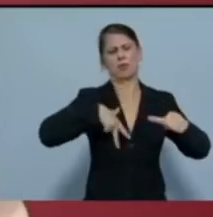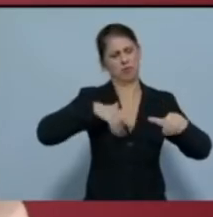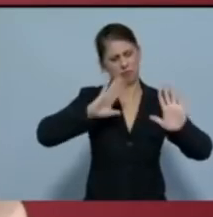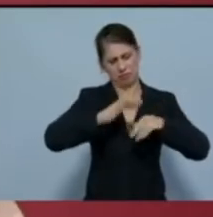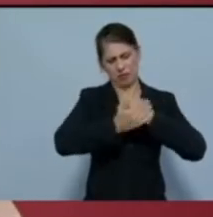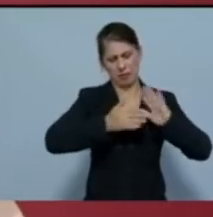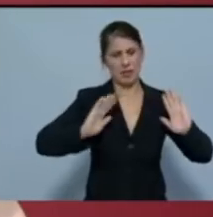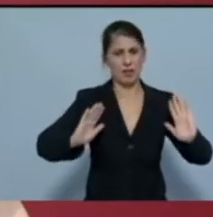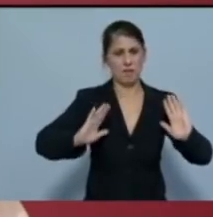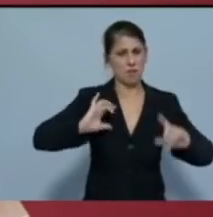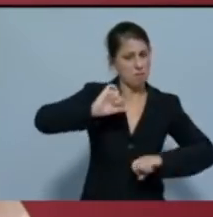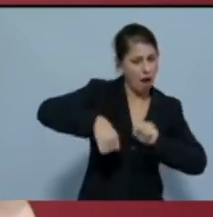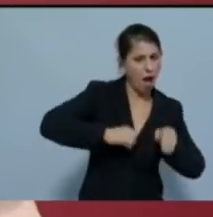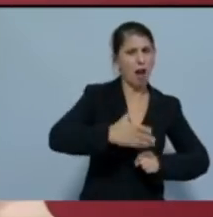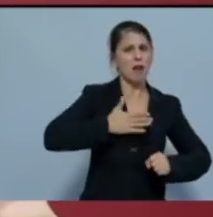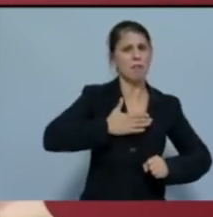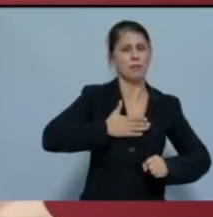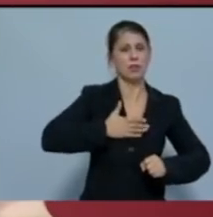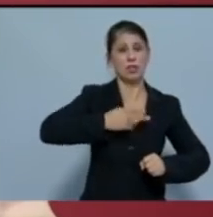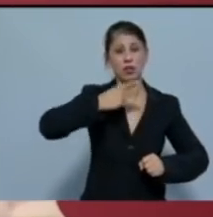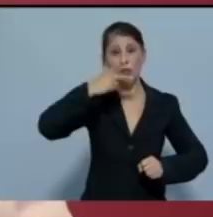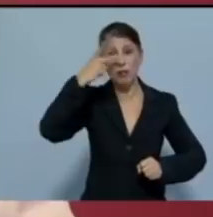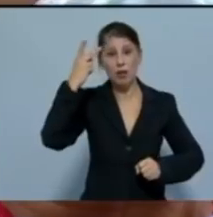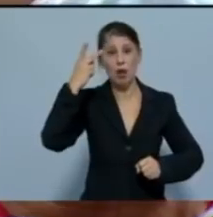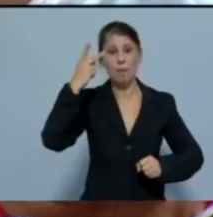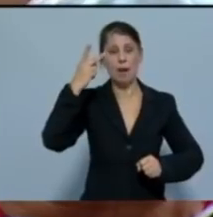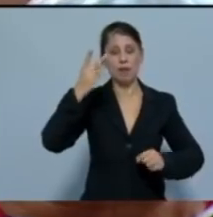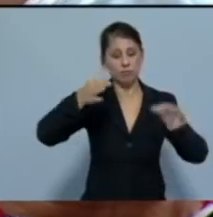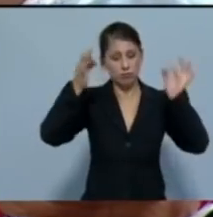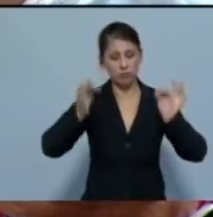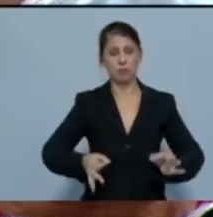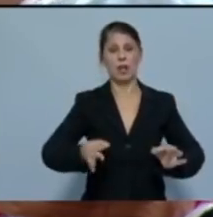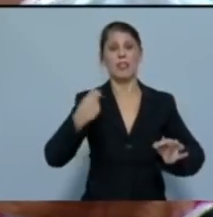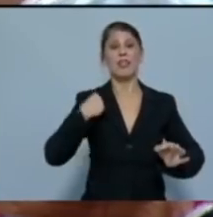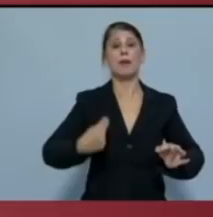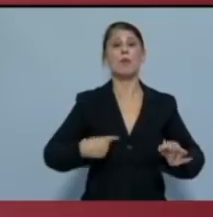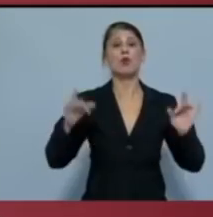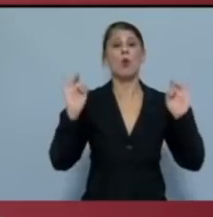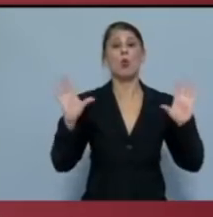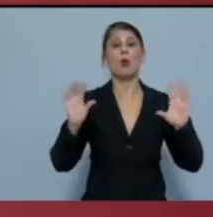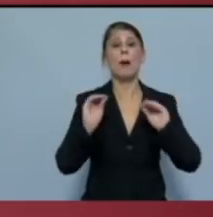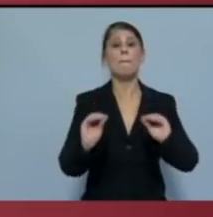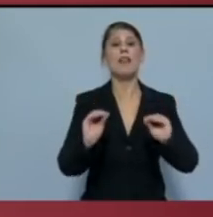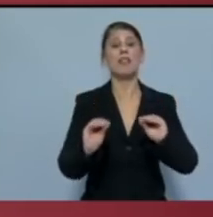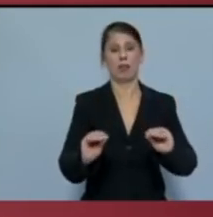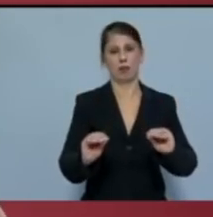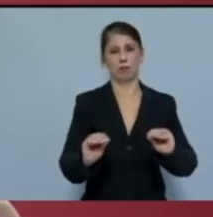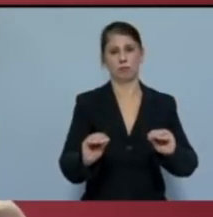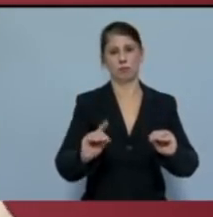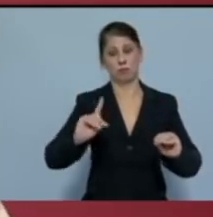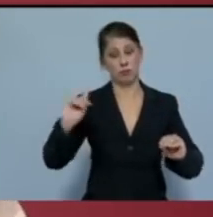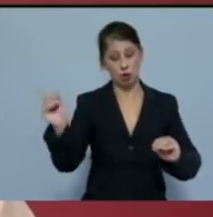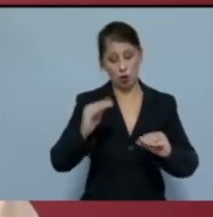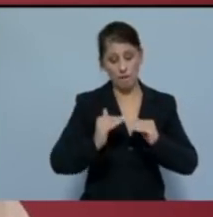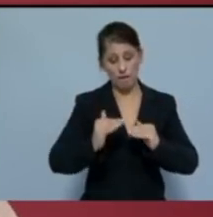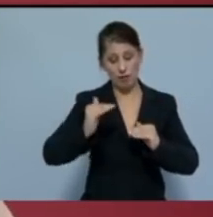Ευρωπαϊκής Ένωσης για το δικαίωμα στην αποκλειστικά δημόσια και δωρεάν παιδεία σε όλες τις